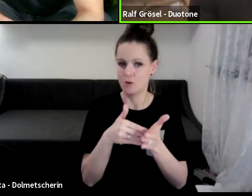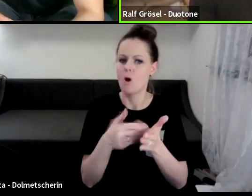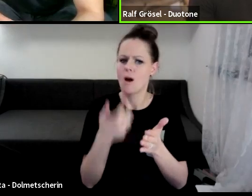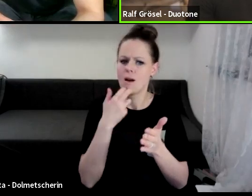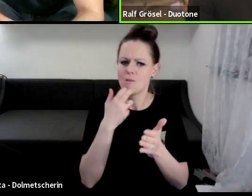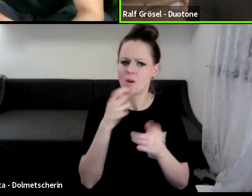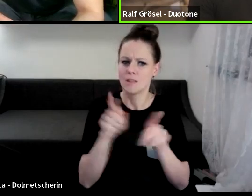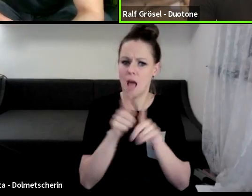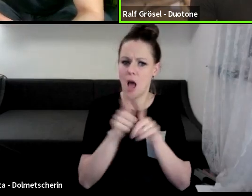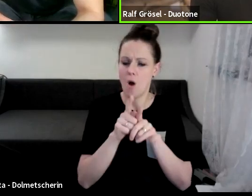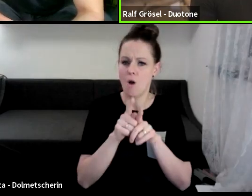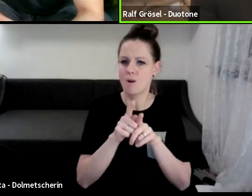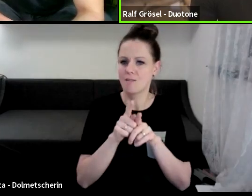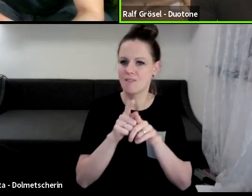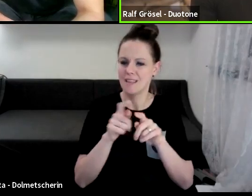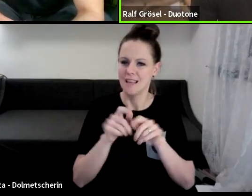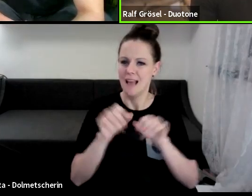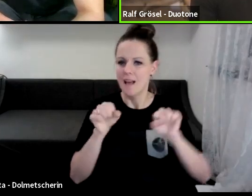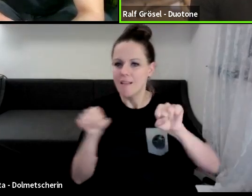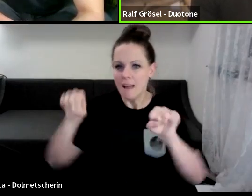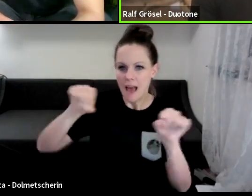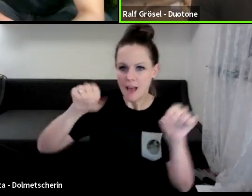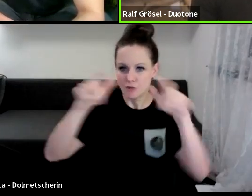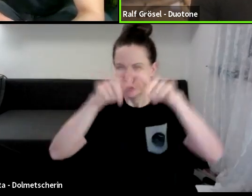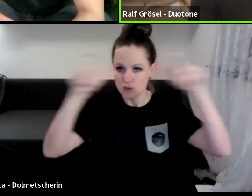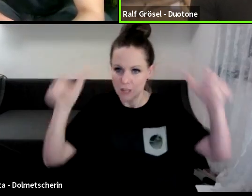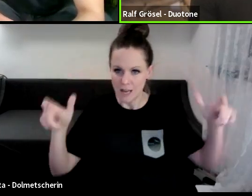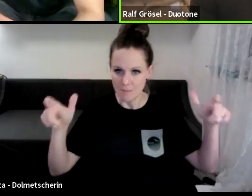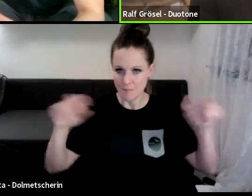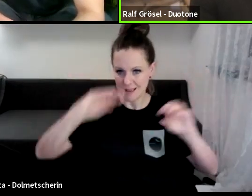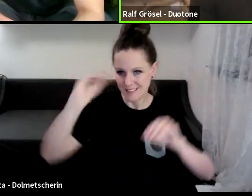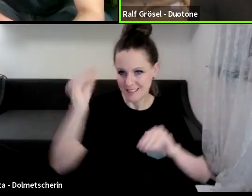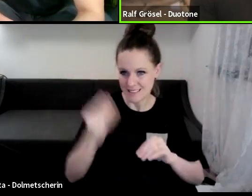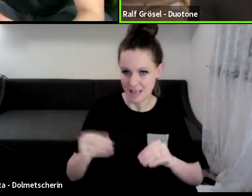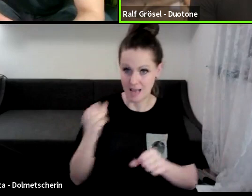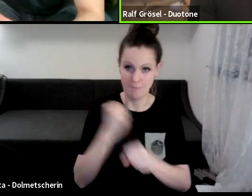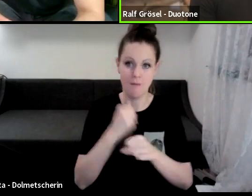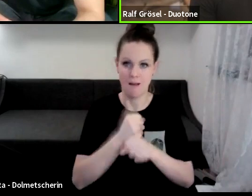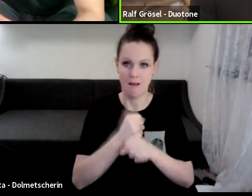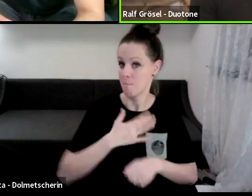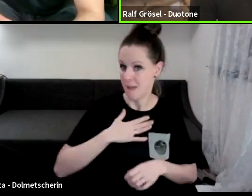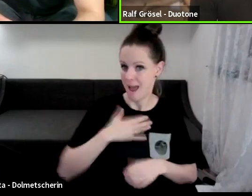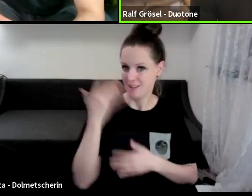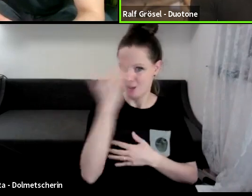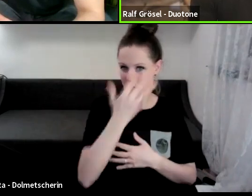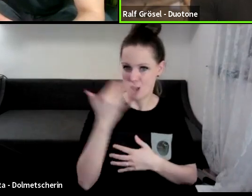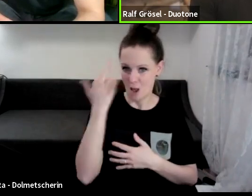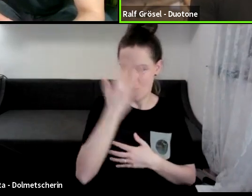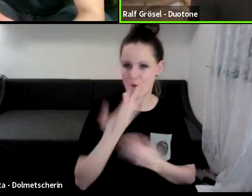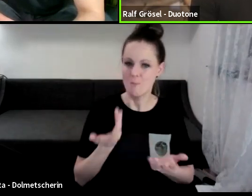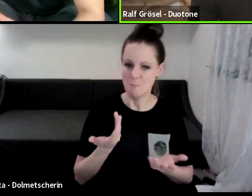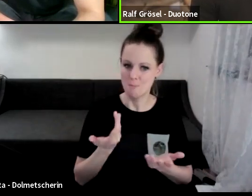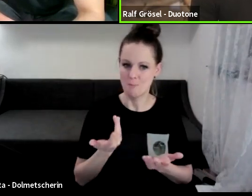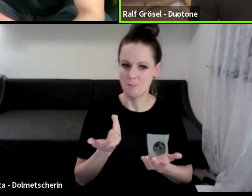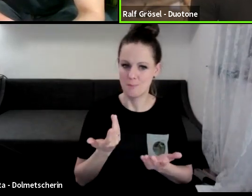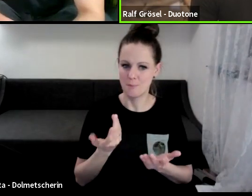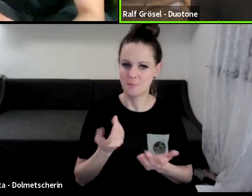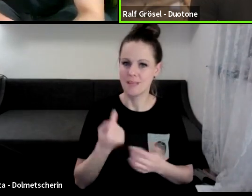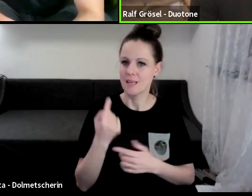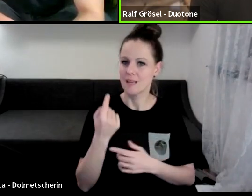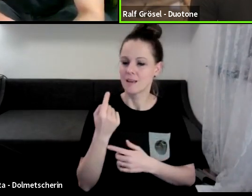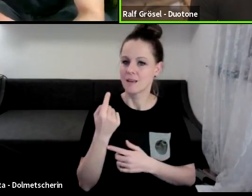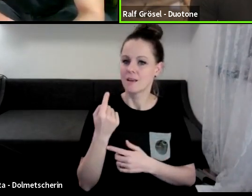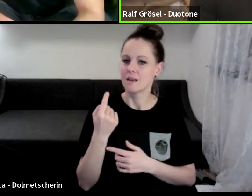eigentlich immer Gleitschirm-Designer werden. Das war so ein bisschen mein Traum. Und der Armin Harig, der nach wie vor bei Flysurfer